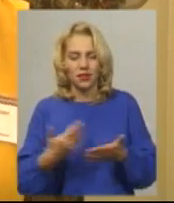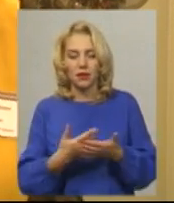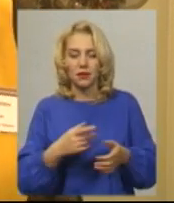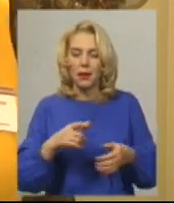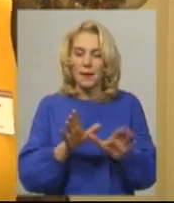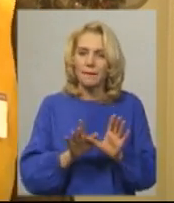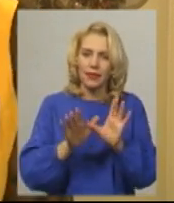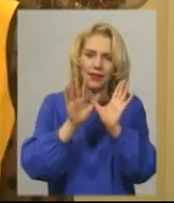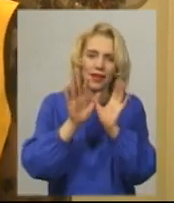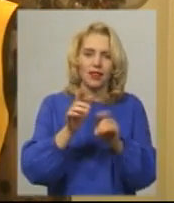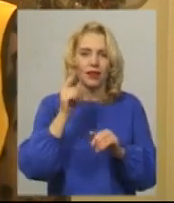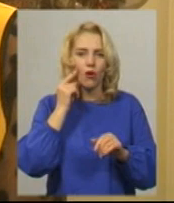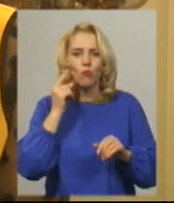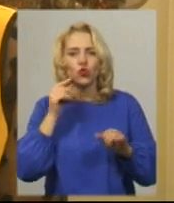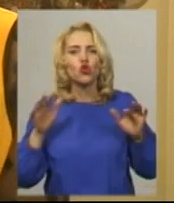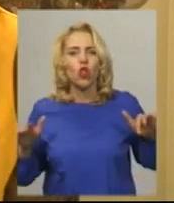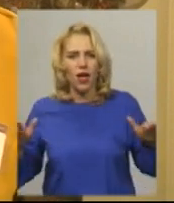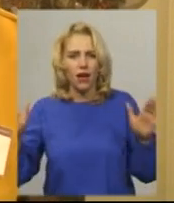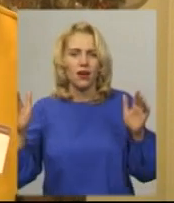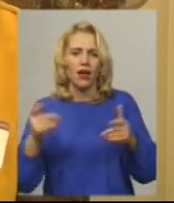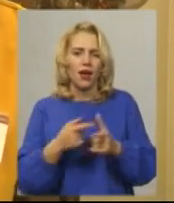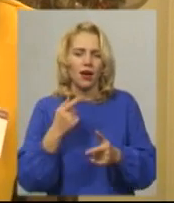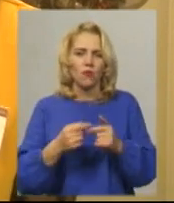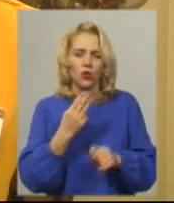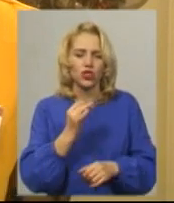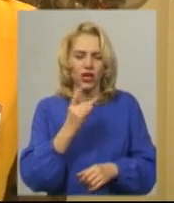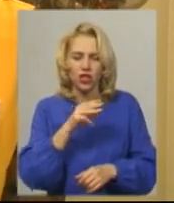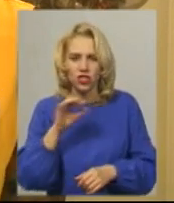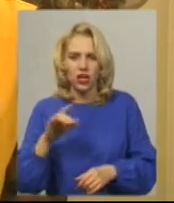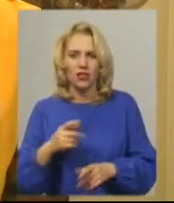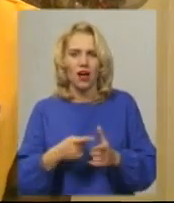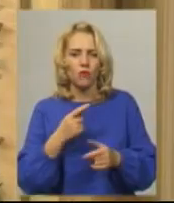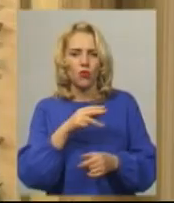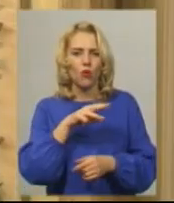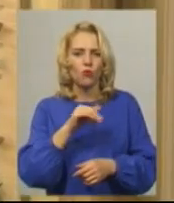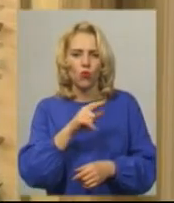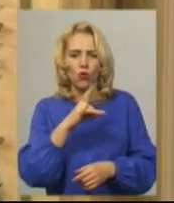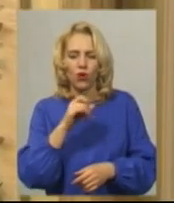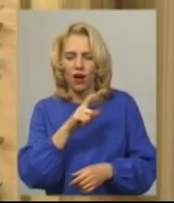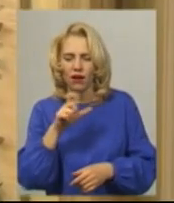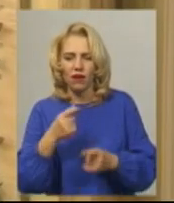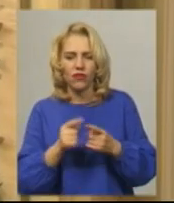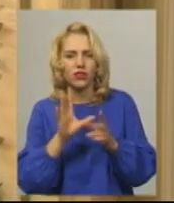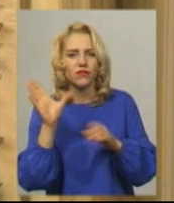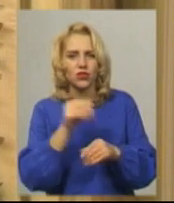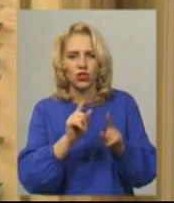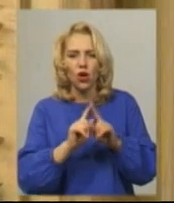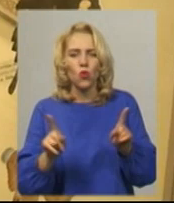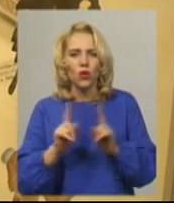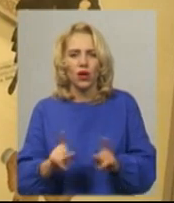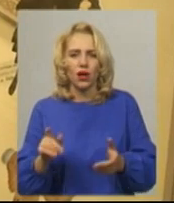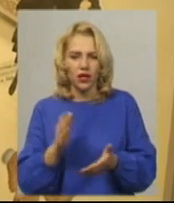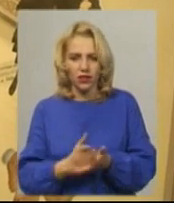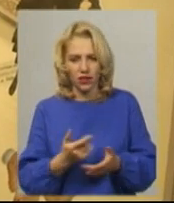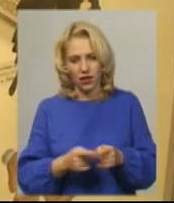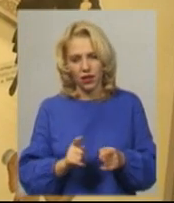метелика, джулу, шершня, мураху, вони всі унікальні. Нелі Мальована додає, в музей її металик